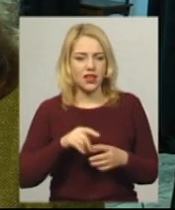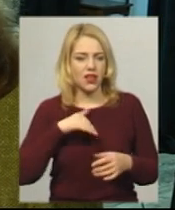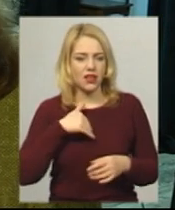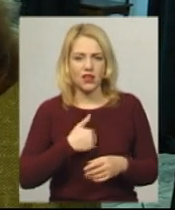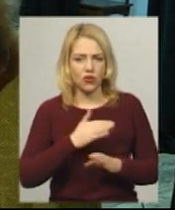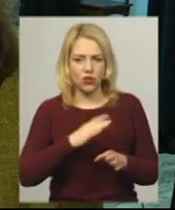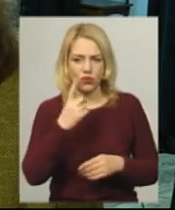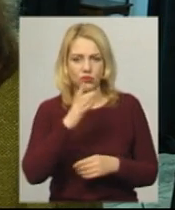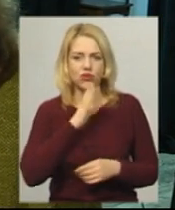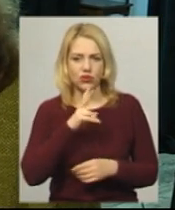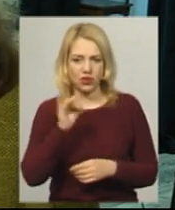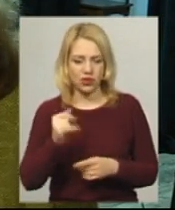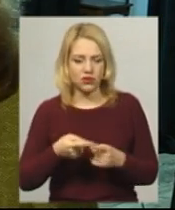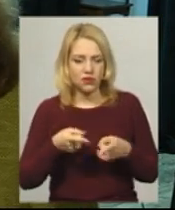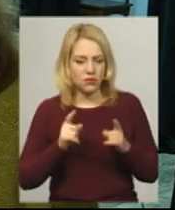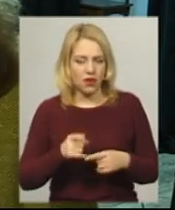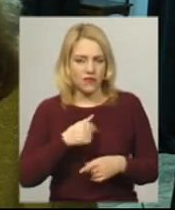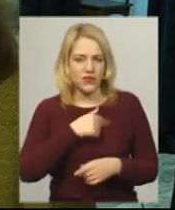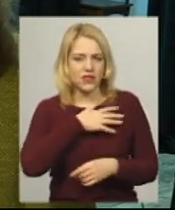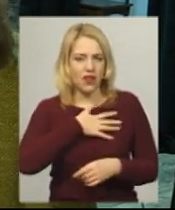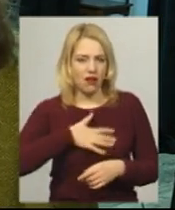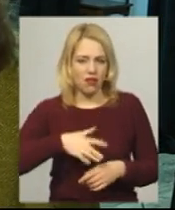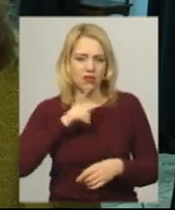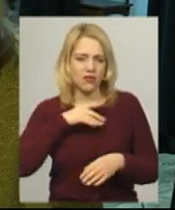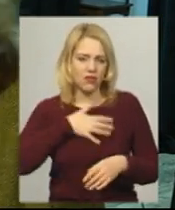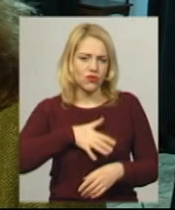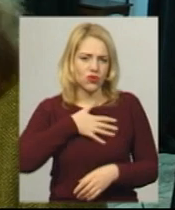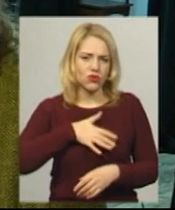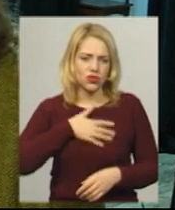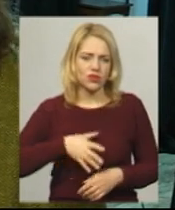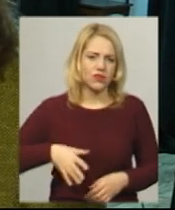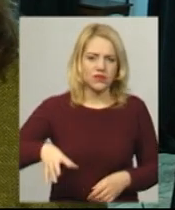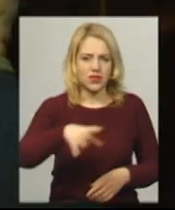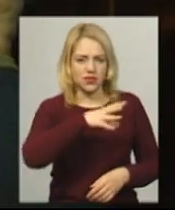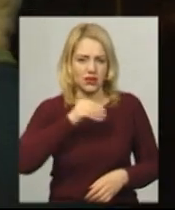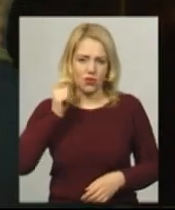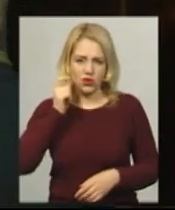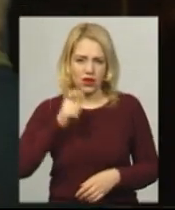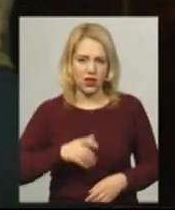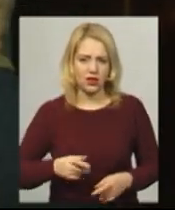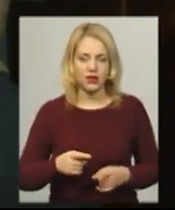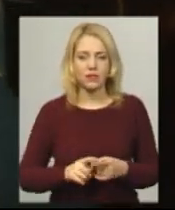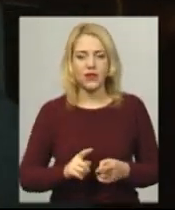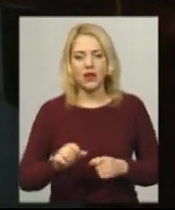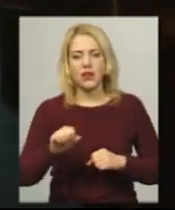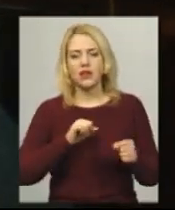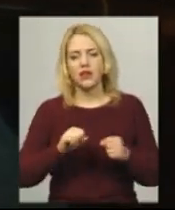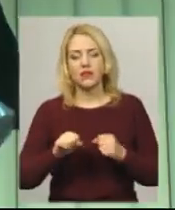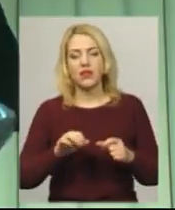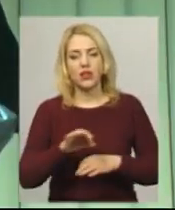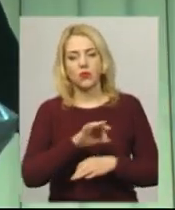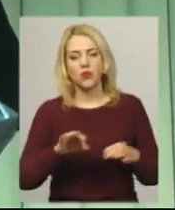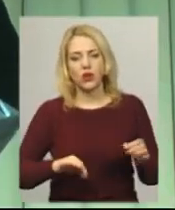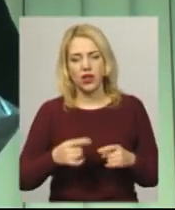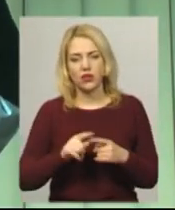це ті рани, які кровоточать на тілі усієї України. Про це не можна забувати. Керівник проєкту монологів війни